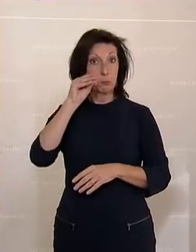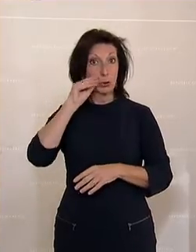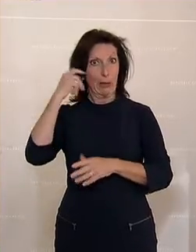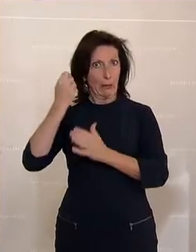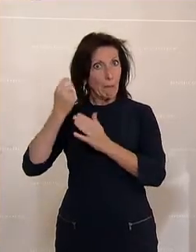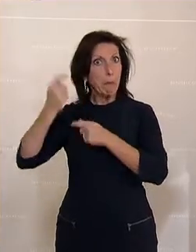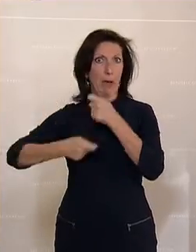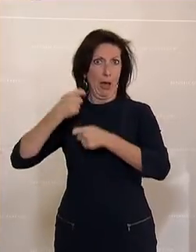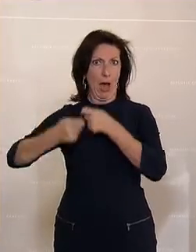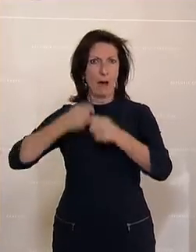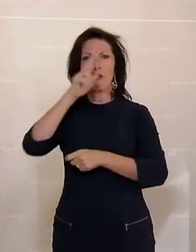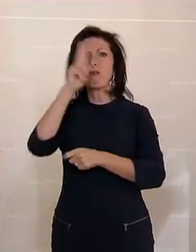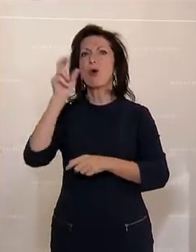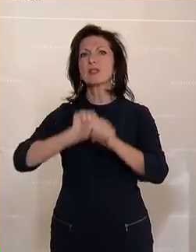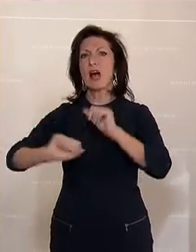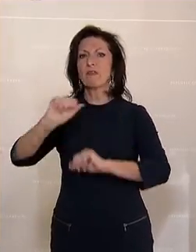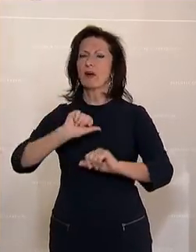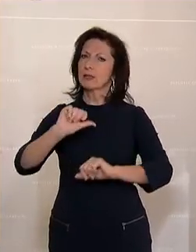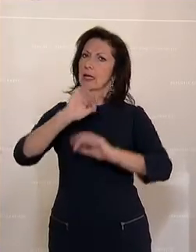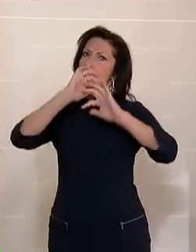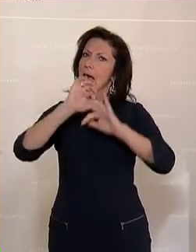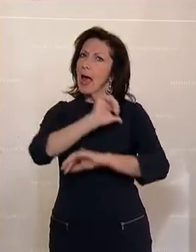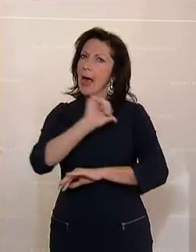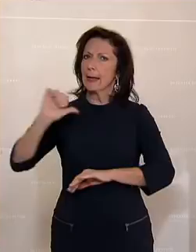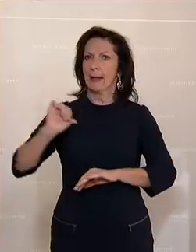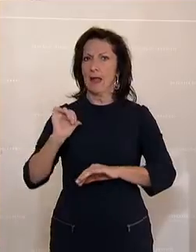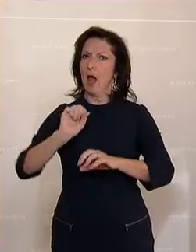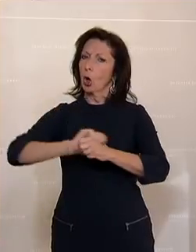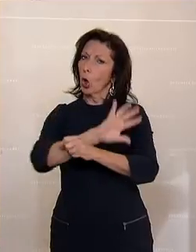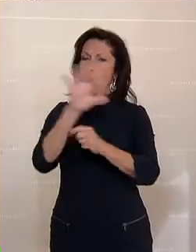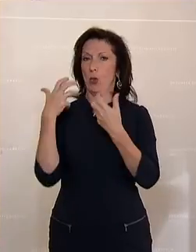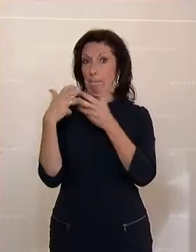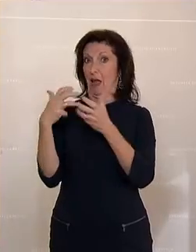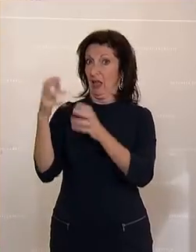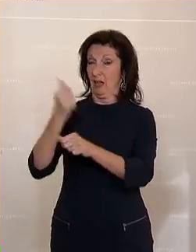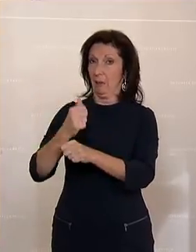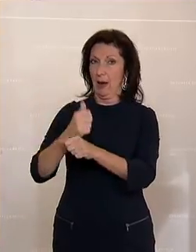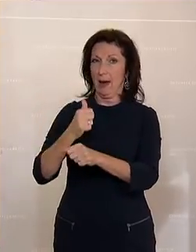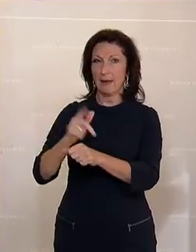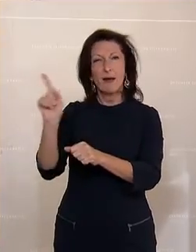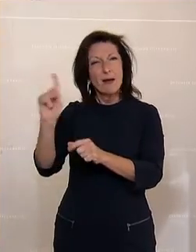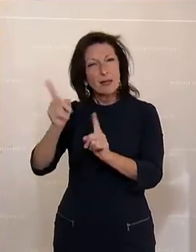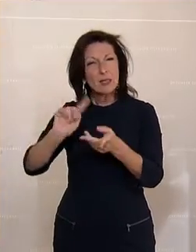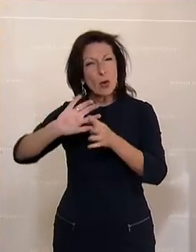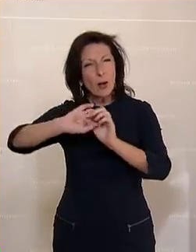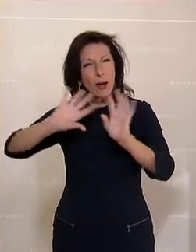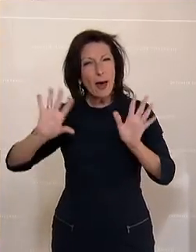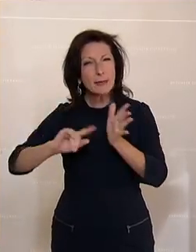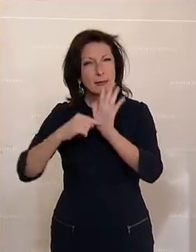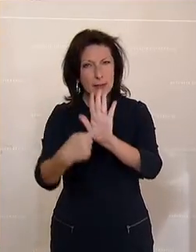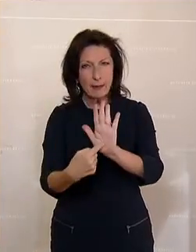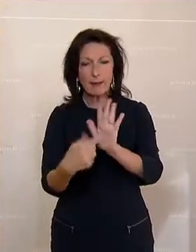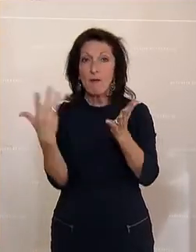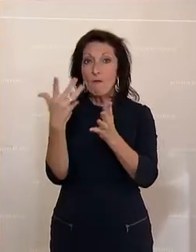Volksanwaltschaft in einem eigenen Covid-Bericht auch aufgearbeitet. Der soll uns eben klar auch aufzeigen, wo ein